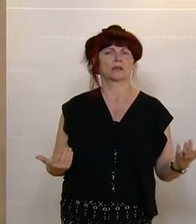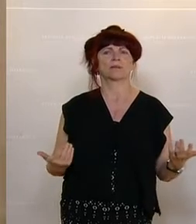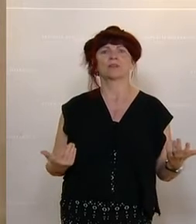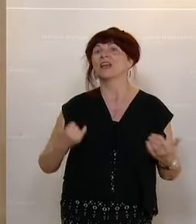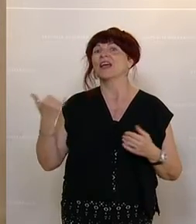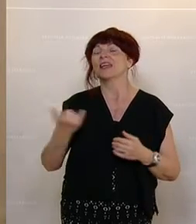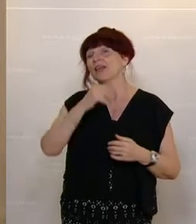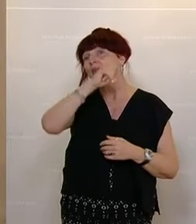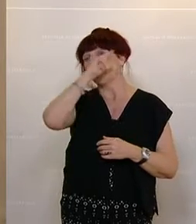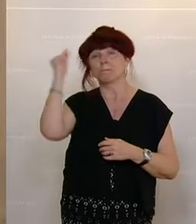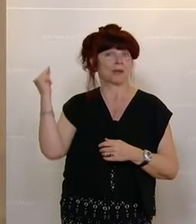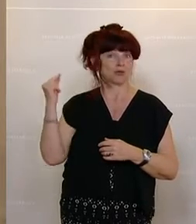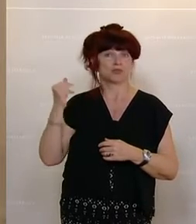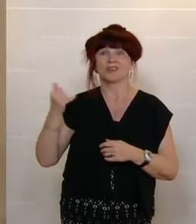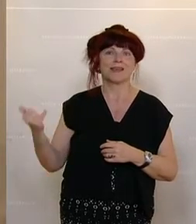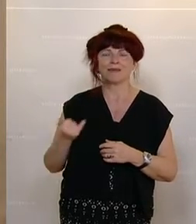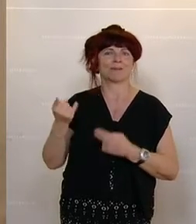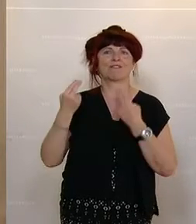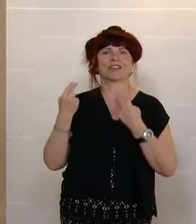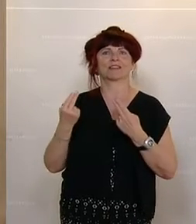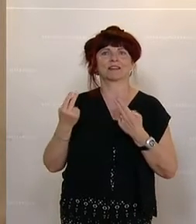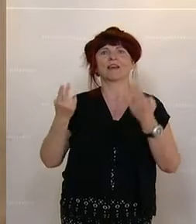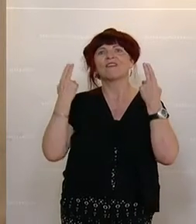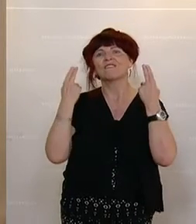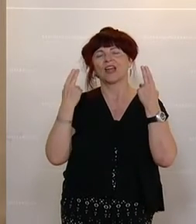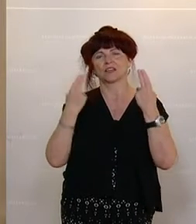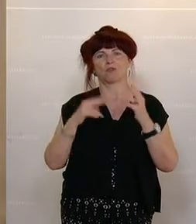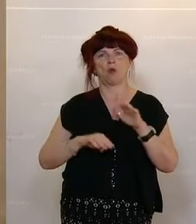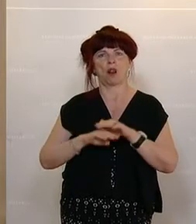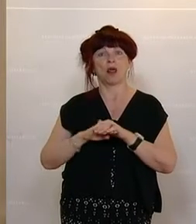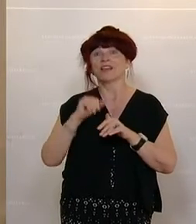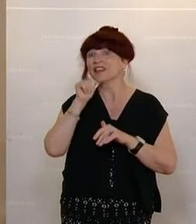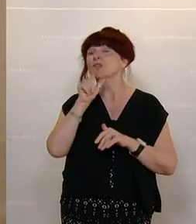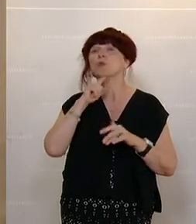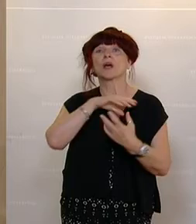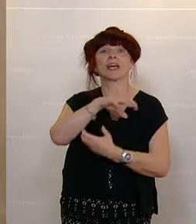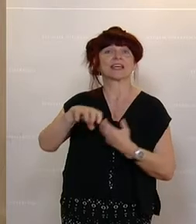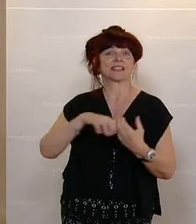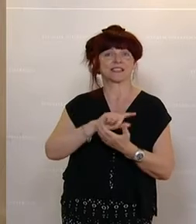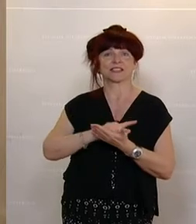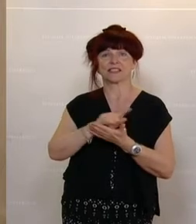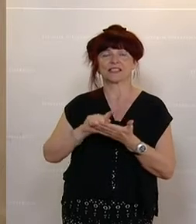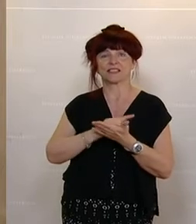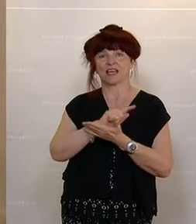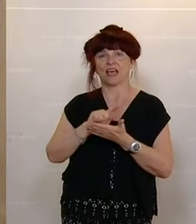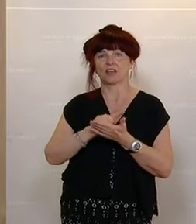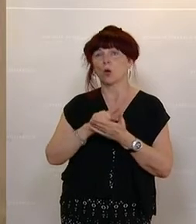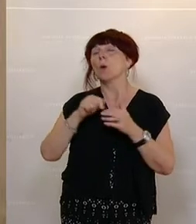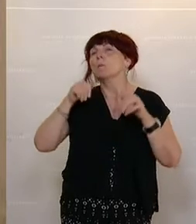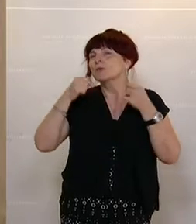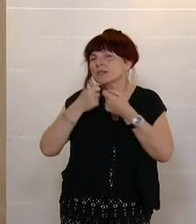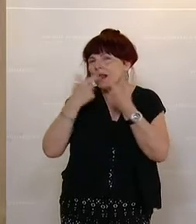ziehen, denn jeder Mensch ist immer wichtig und wertvoll. Und das nicht nur in der Krise. Klare Lichtlinien,